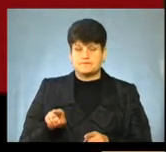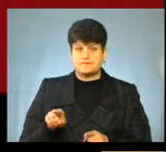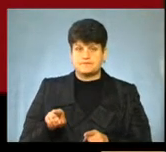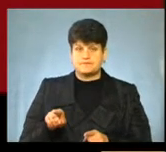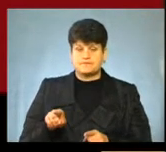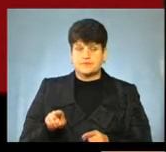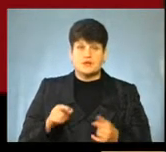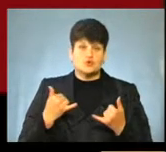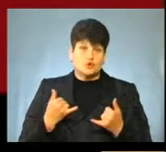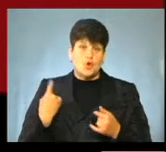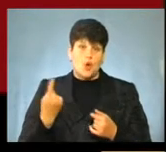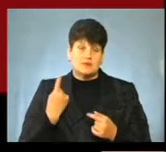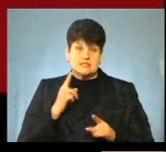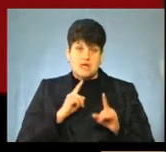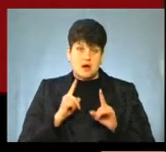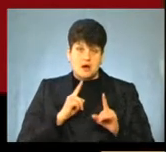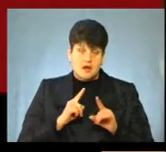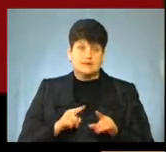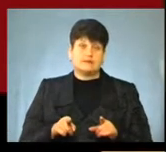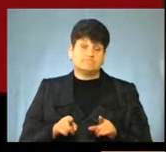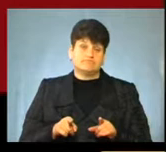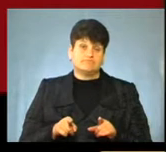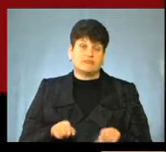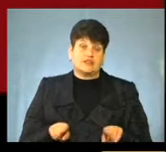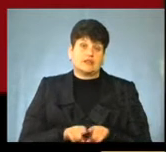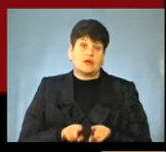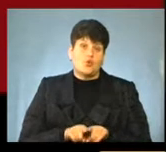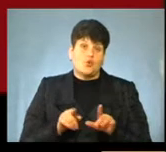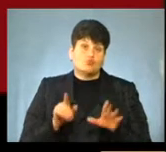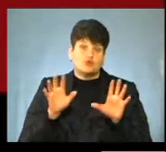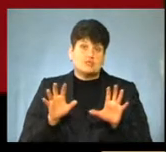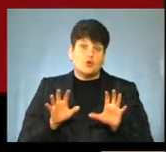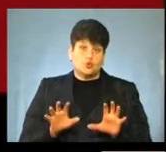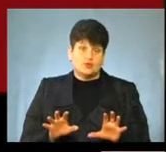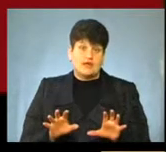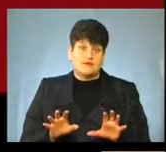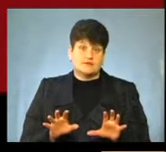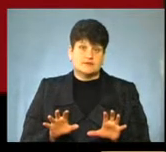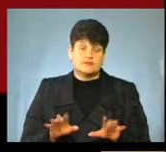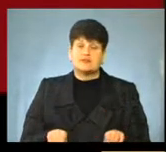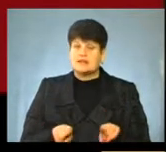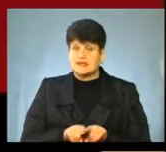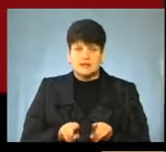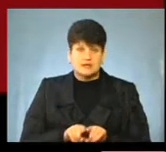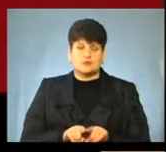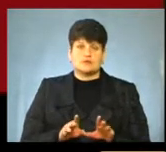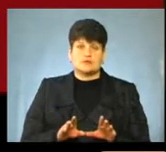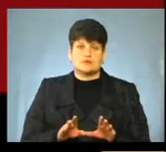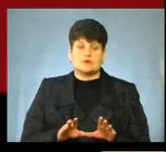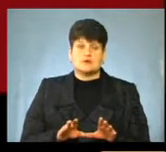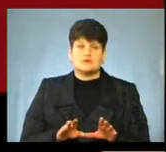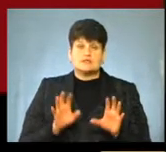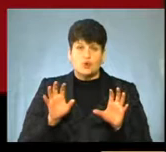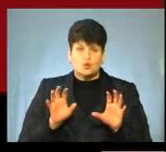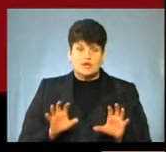Тобто сьогодні обласна рада в такому самому законодавстві, в таких самих межах такого